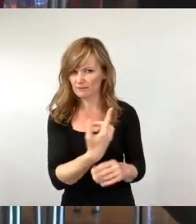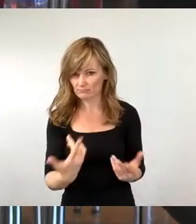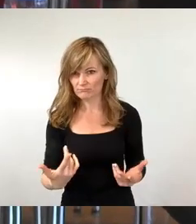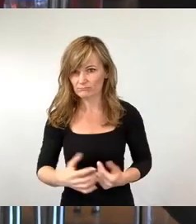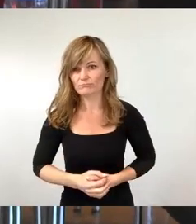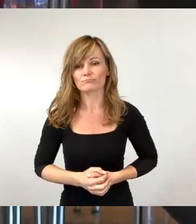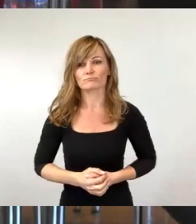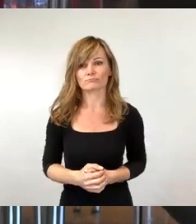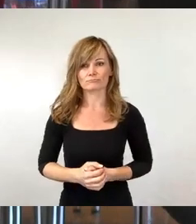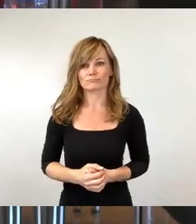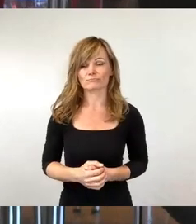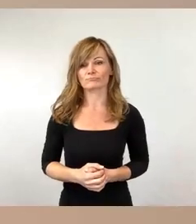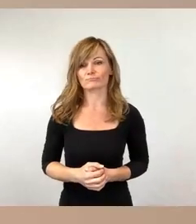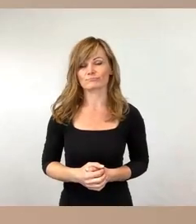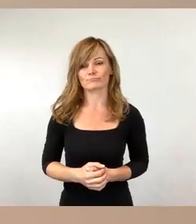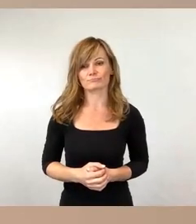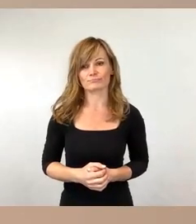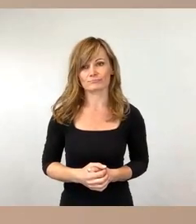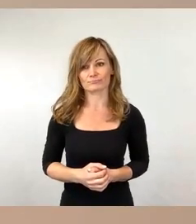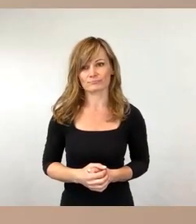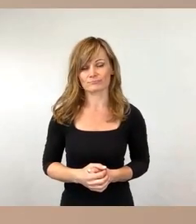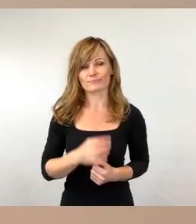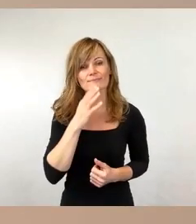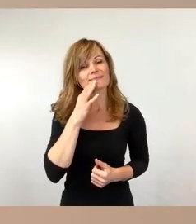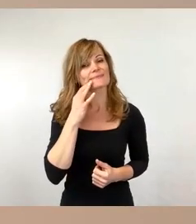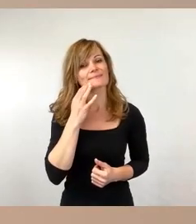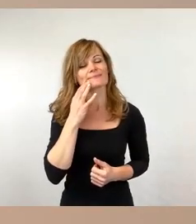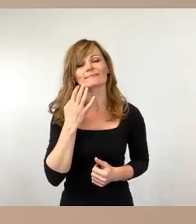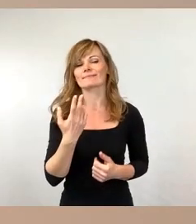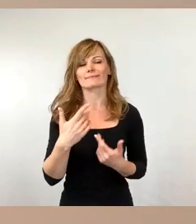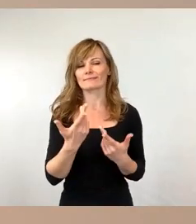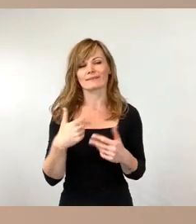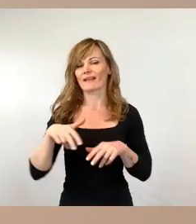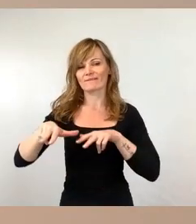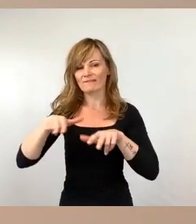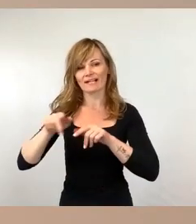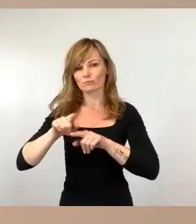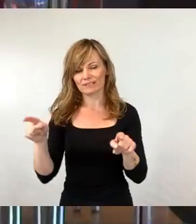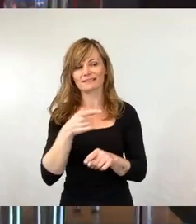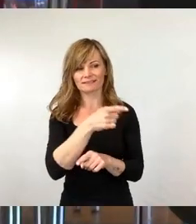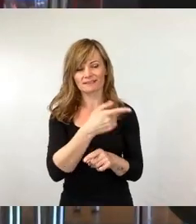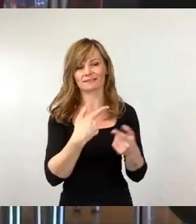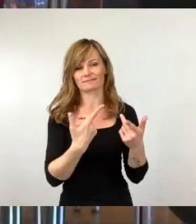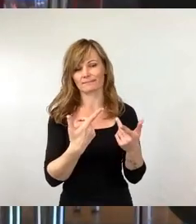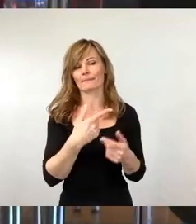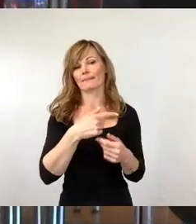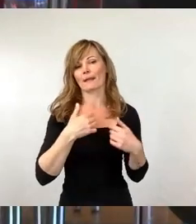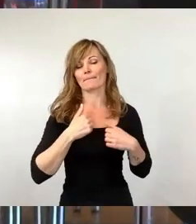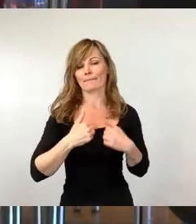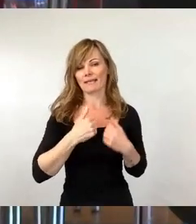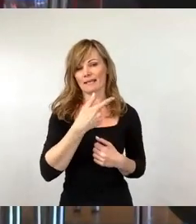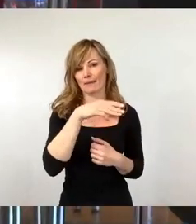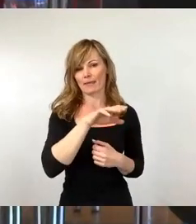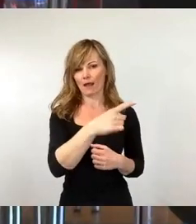Geschäft der Bäder, nicht der Verwaltung. In Anführungszeichen. Also unterfällt dem Geschäftsführer,